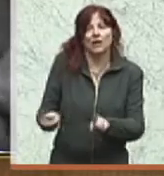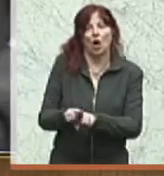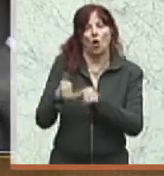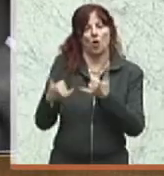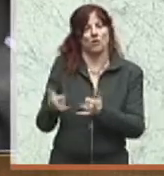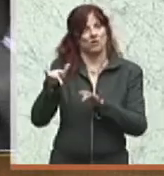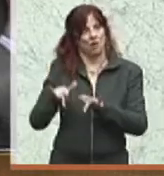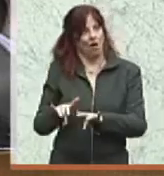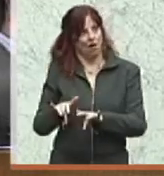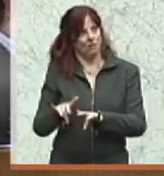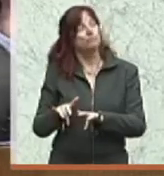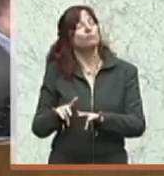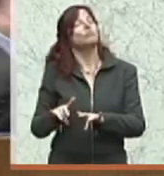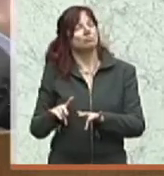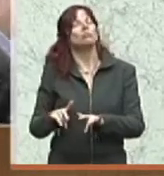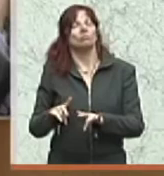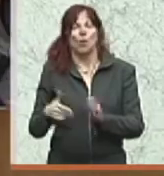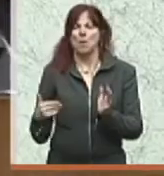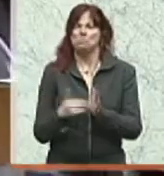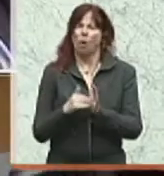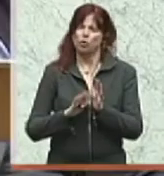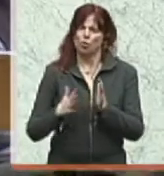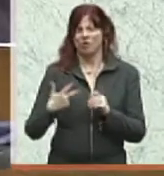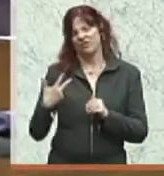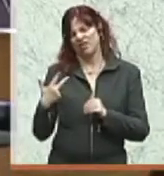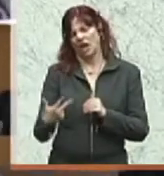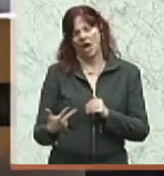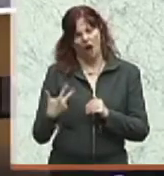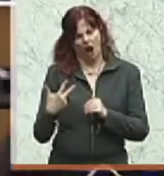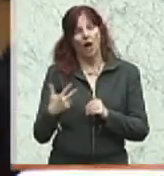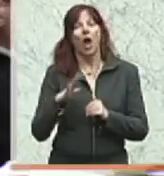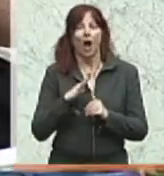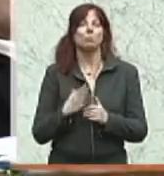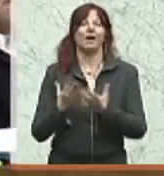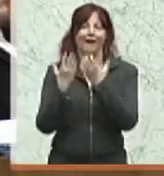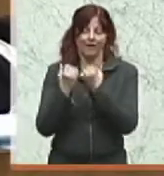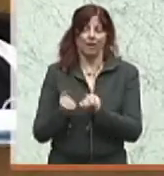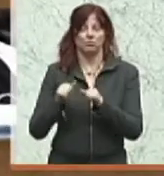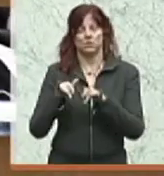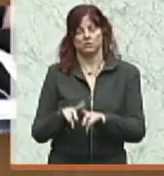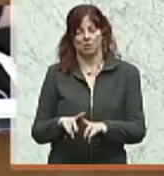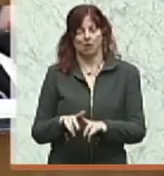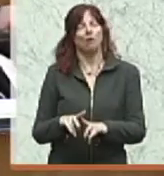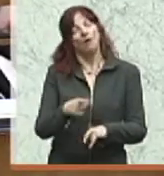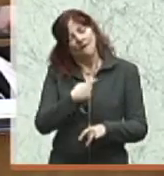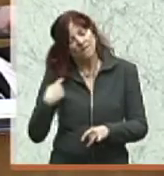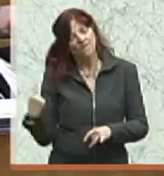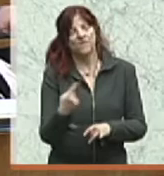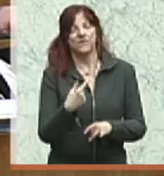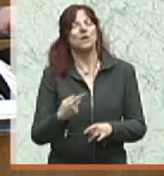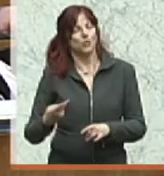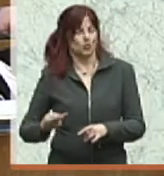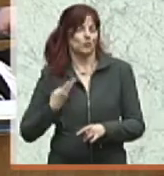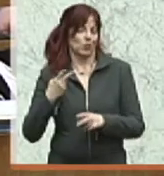doch zwar drei Jahre jetzt gedauert hat, aber immerhin zu einem Ergebnis gekommen ist, auf das wir, glaube ich, durchaus stolz sein